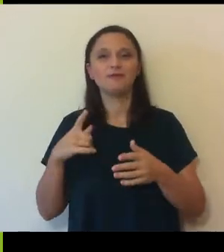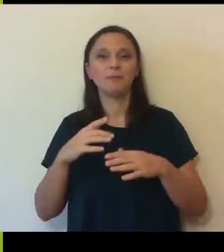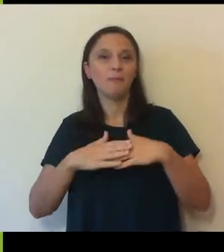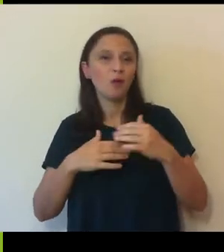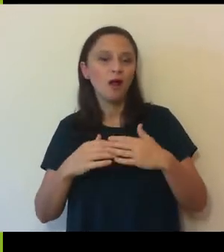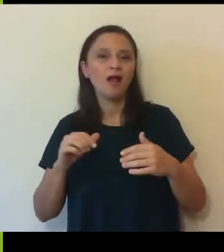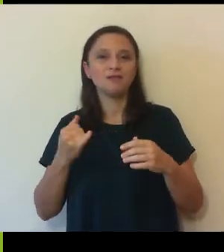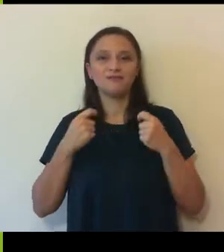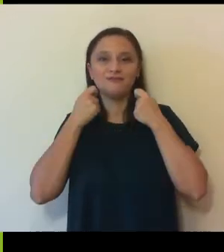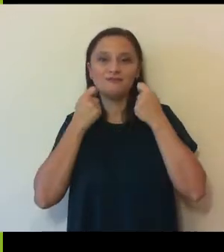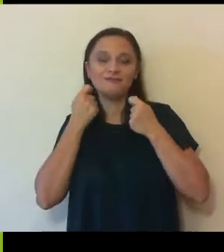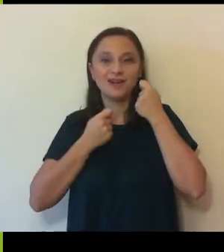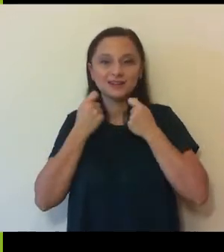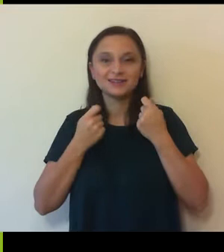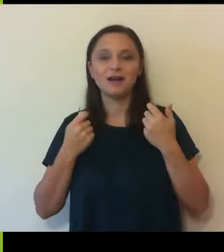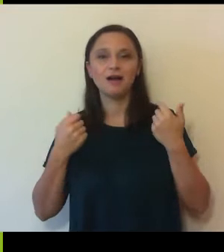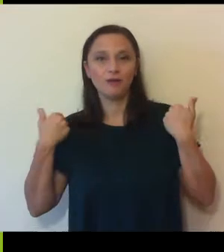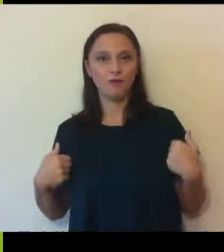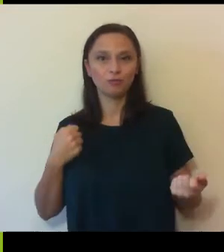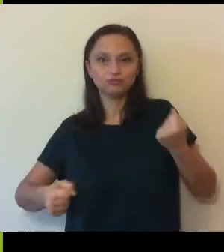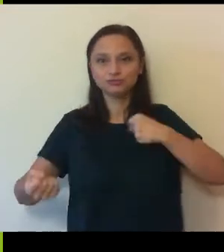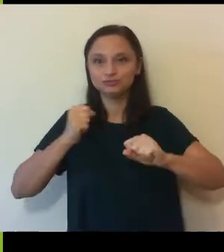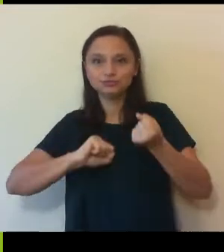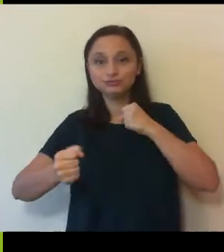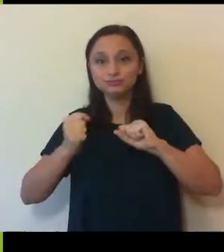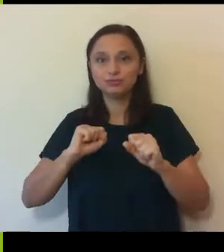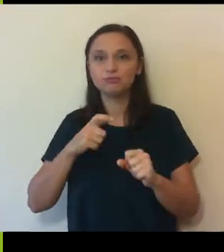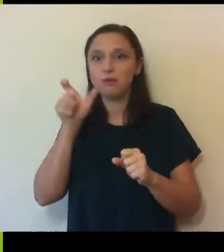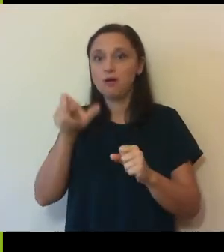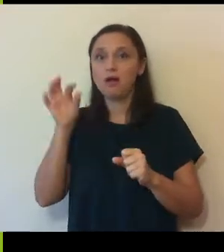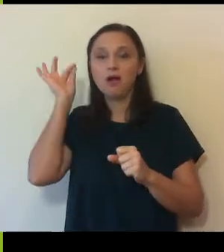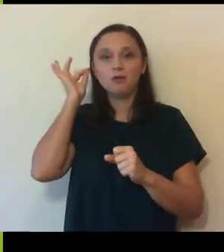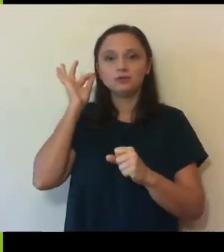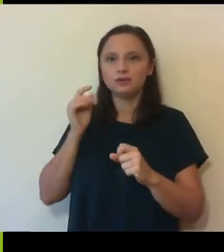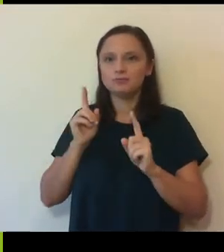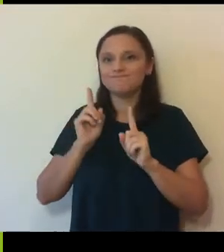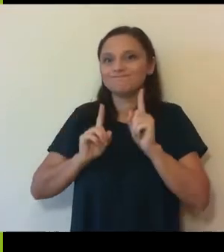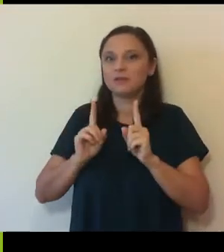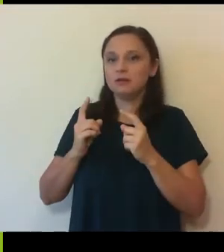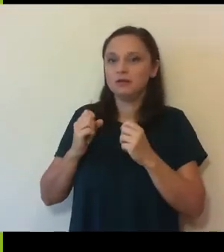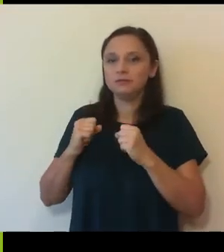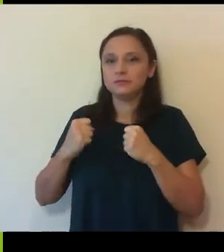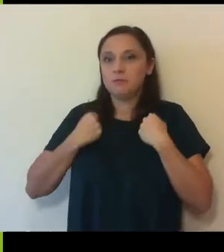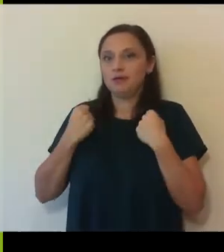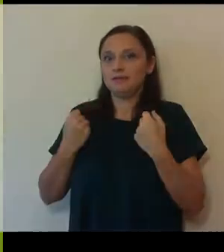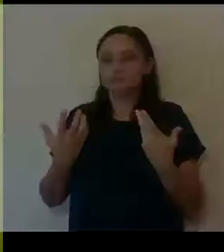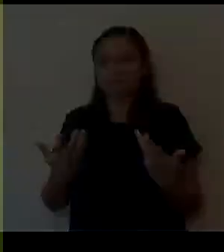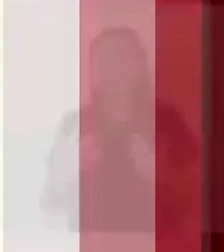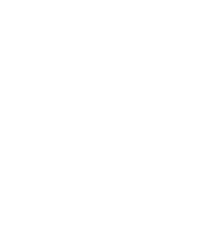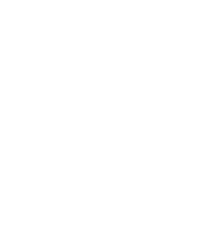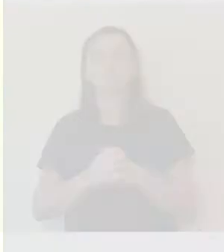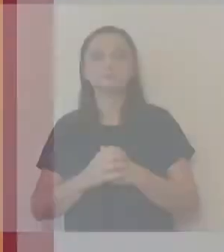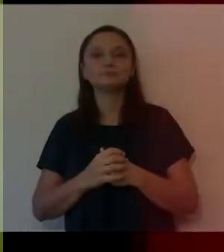și corporală, cu multă mișcare, poate fi percepută de unele persoane ca un semn de